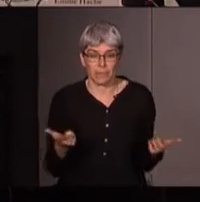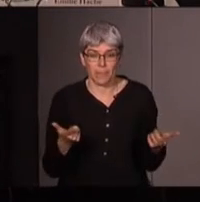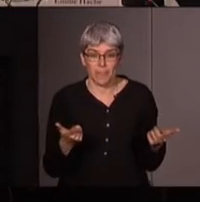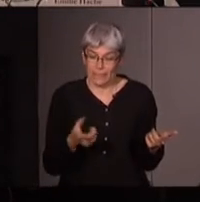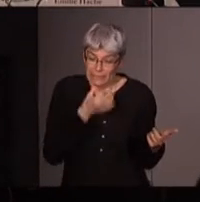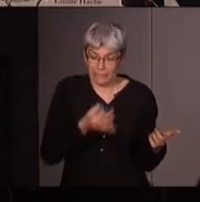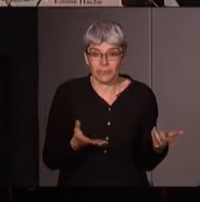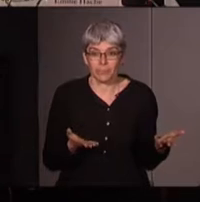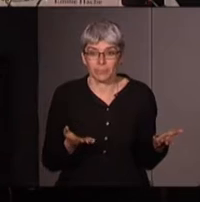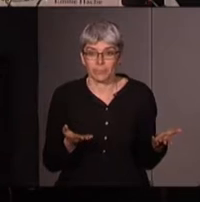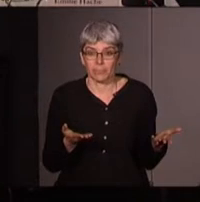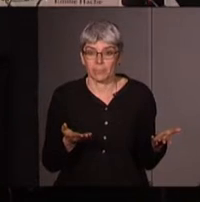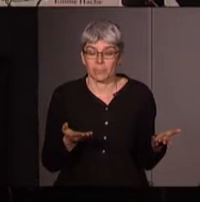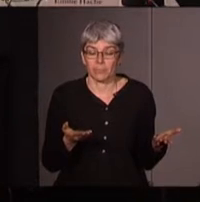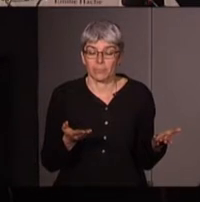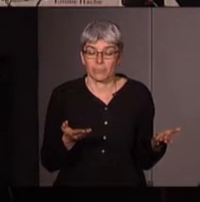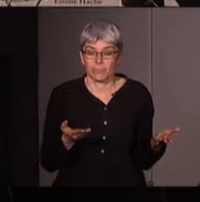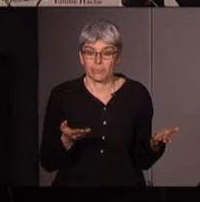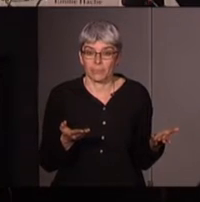prône que si